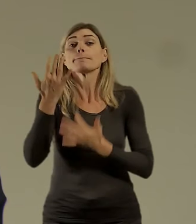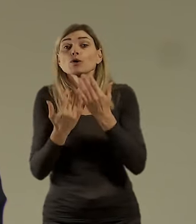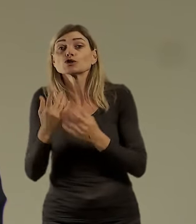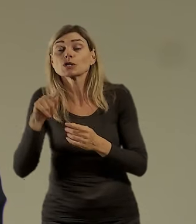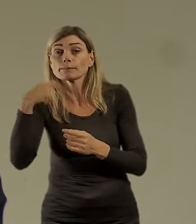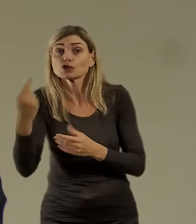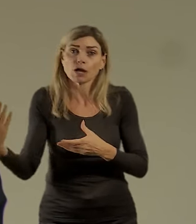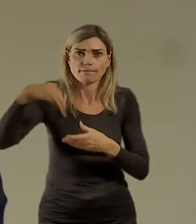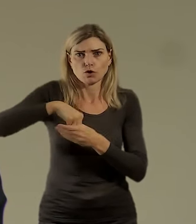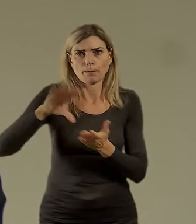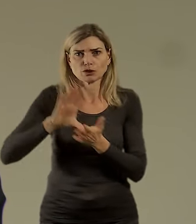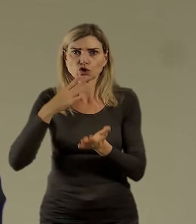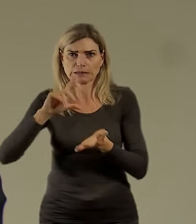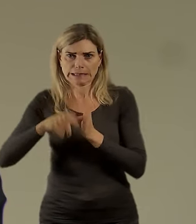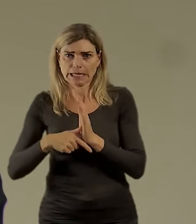Až do Zlína.